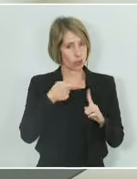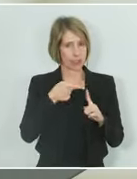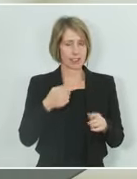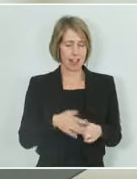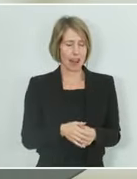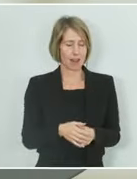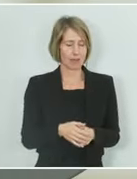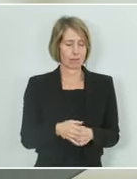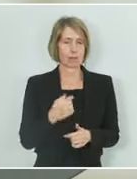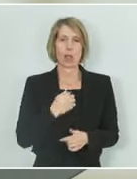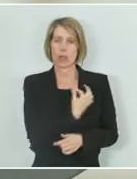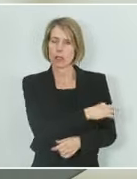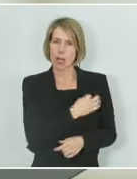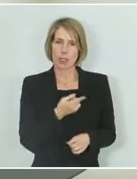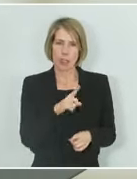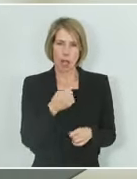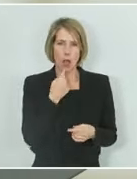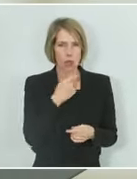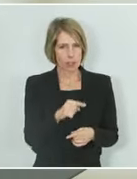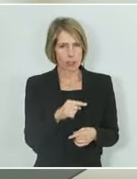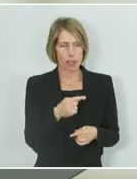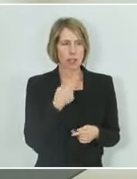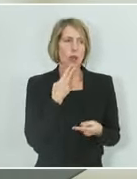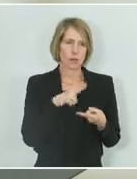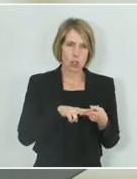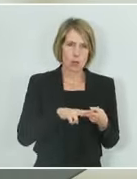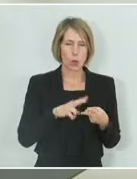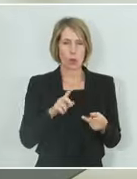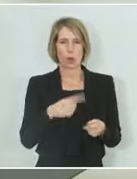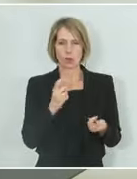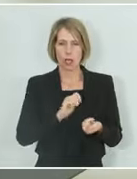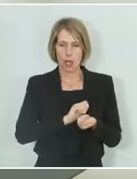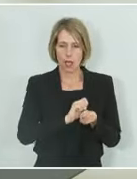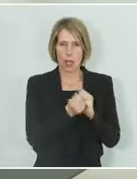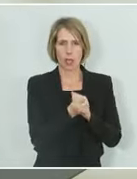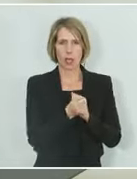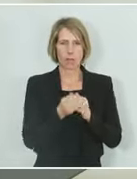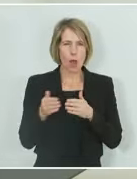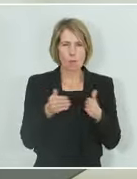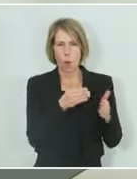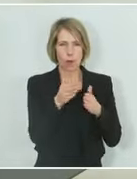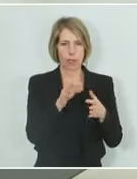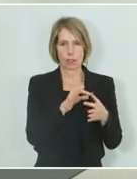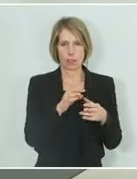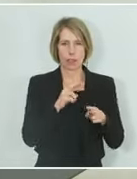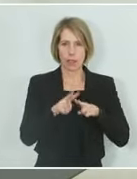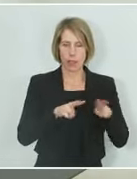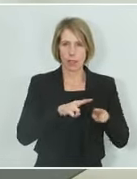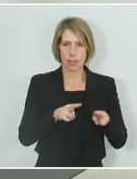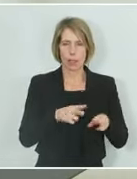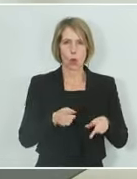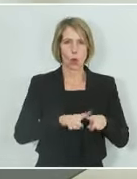versichert, dass durch unsere reformorientierte Regierung und unsere junge, talentierte